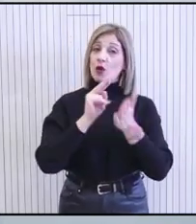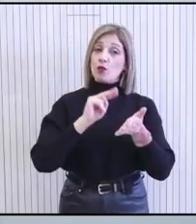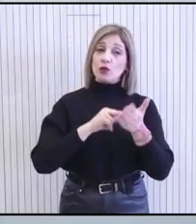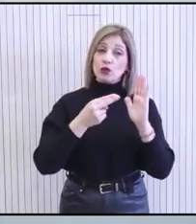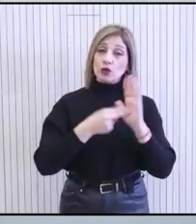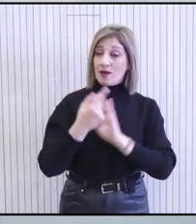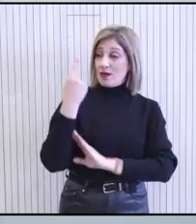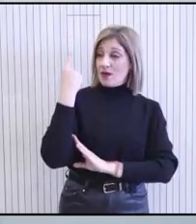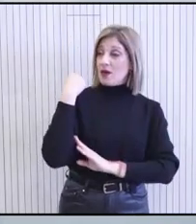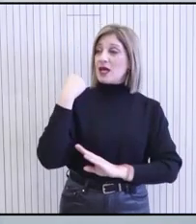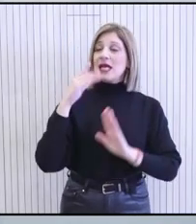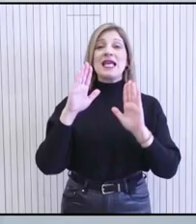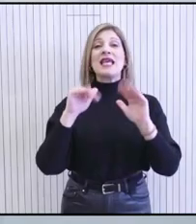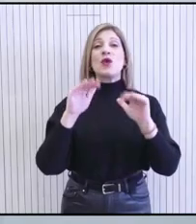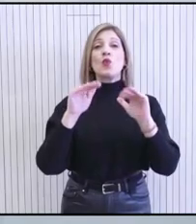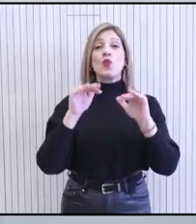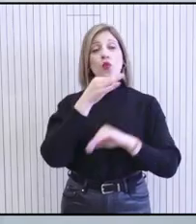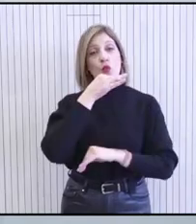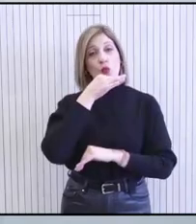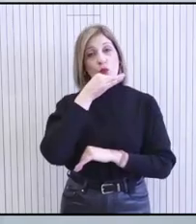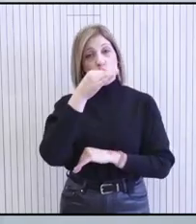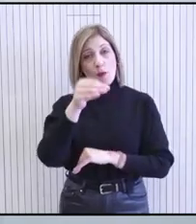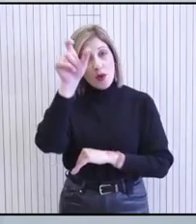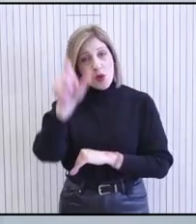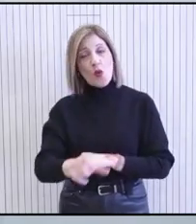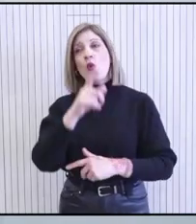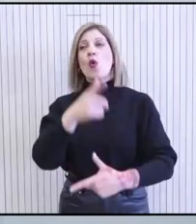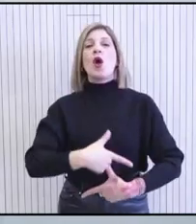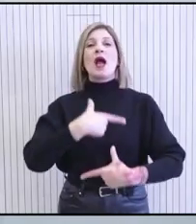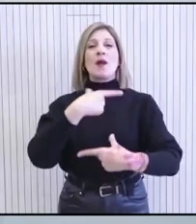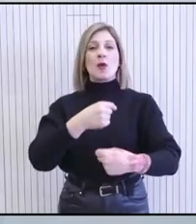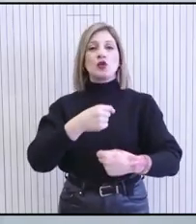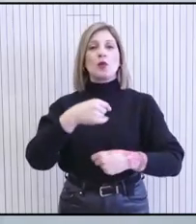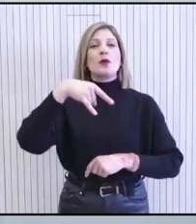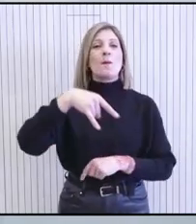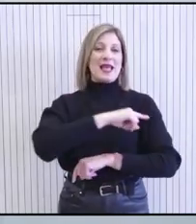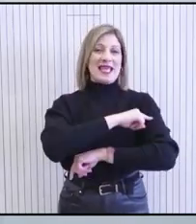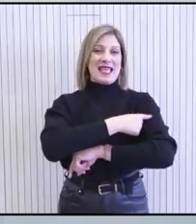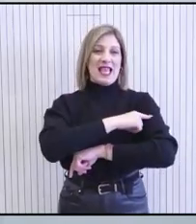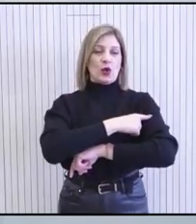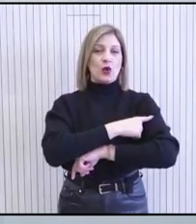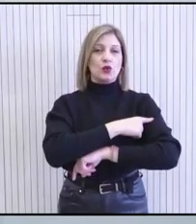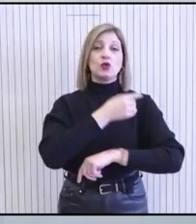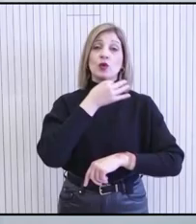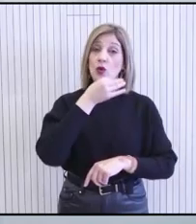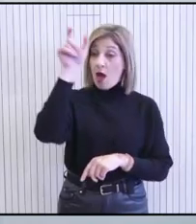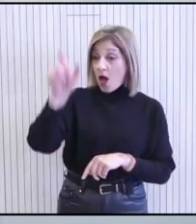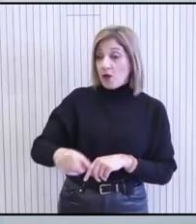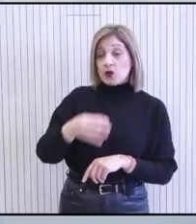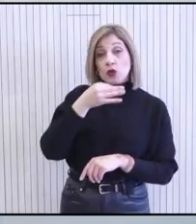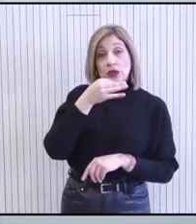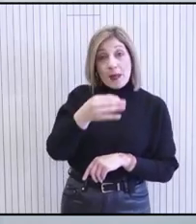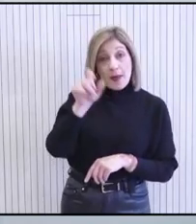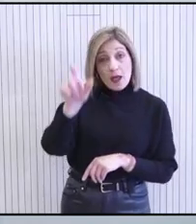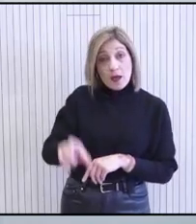τον περασμένο Ιούλιο, σύμφωνα με δηλώσεις και του ιδίου του εκπροσώπου, της πασική του κ. Κούμα, είχε δηλώσει ο ίδιος ότι